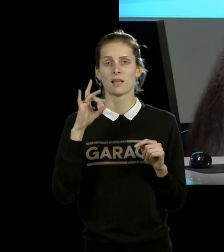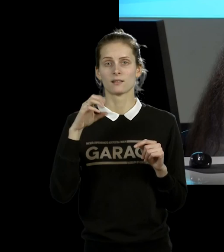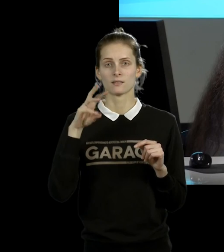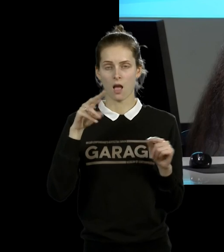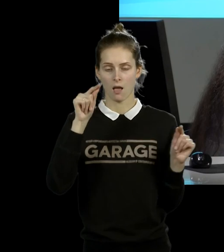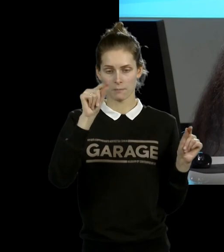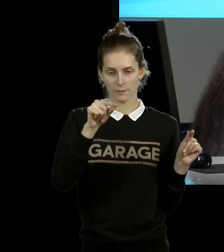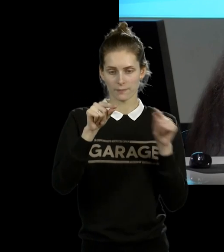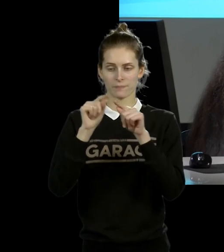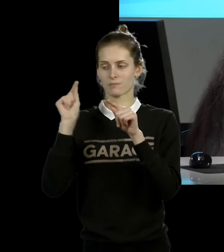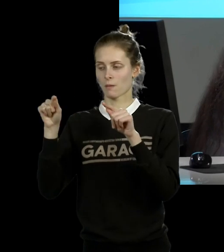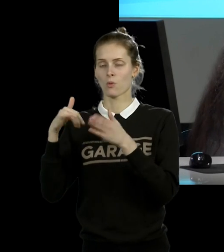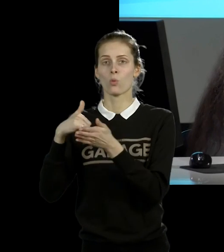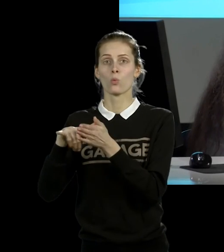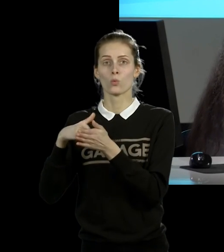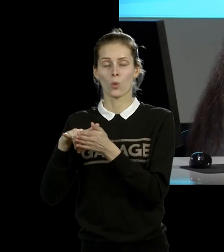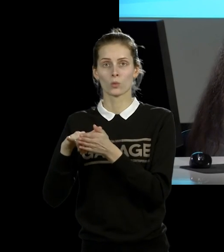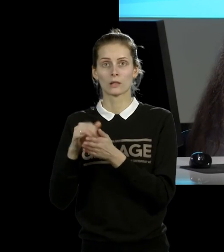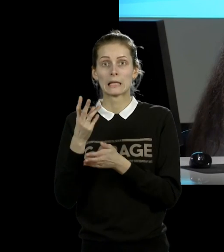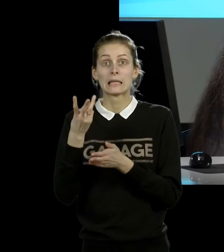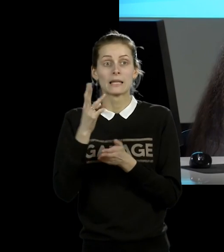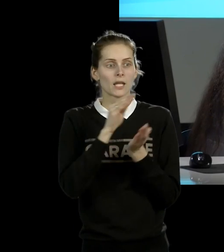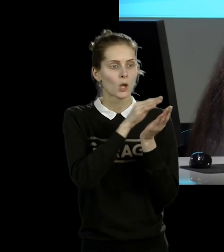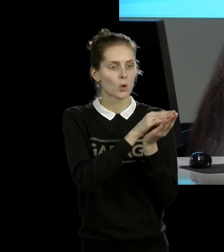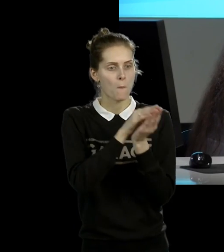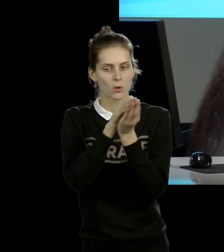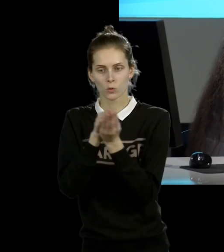Три гроба. И никто не знает, какой настоящий.